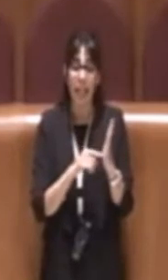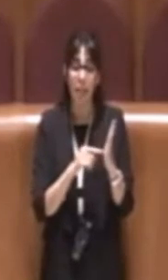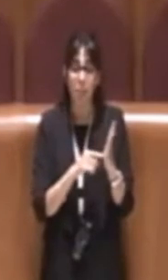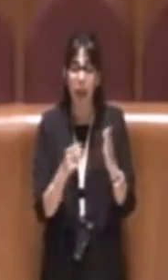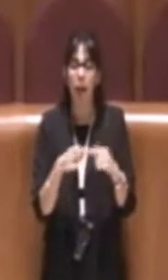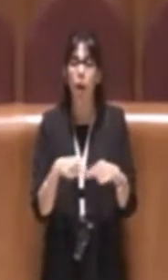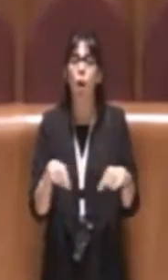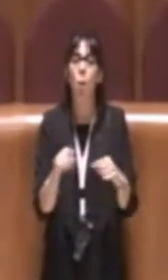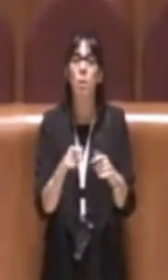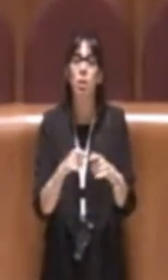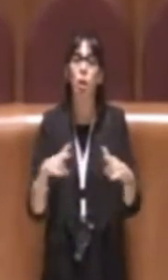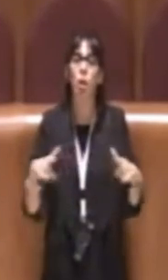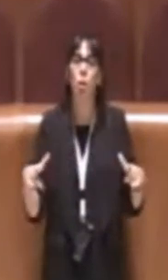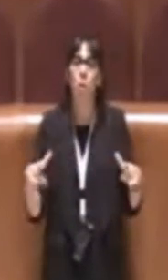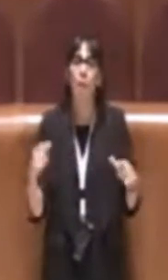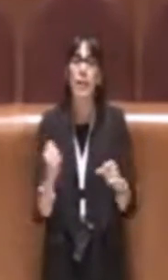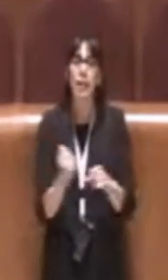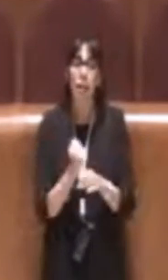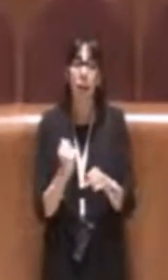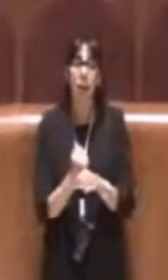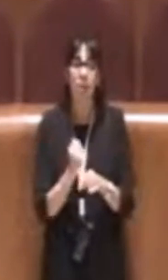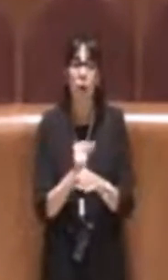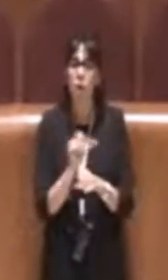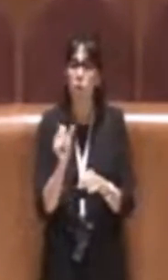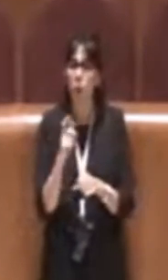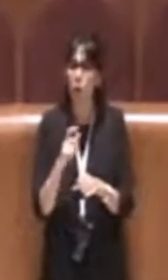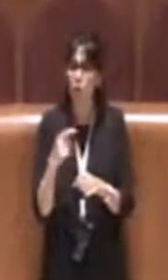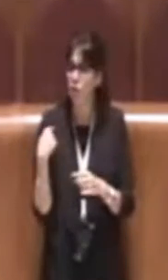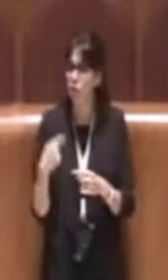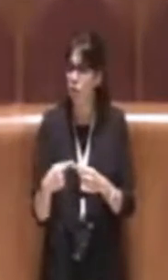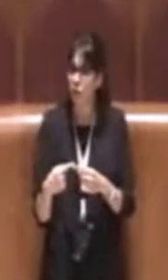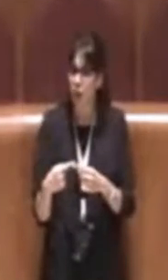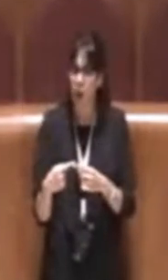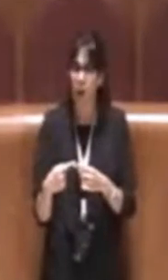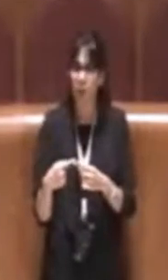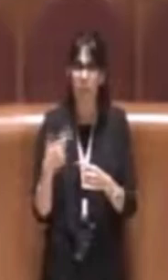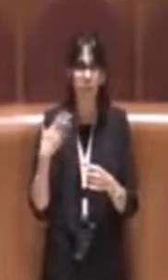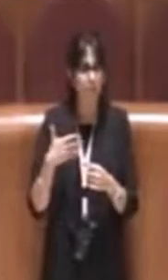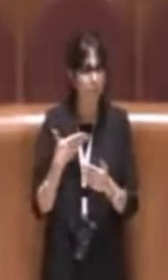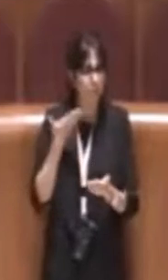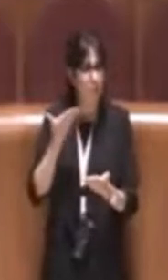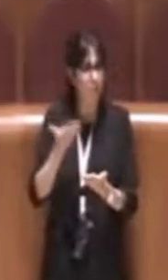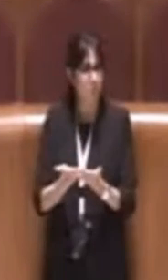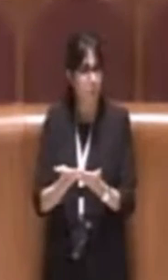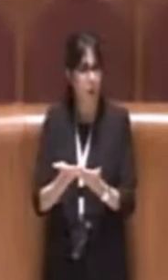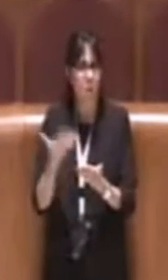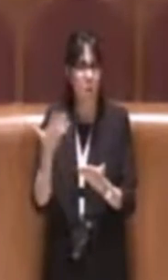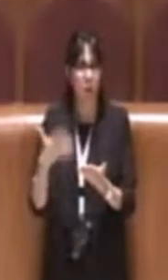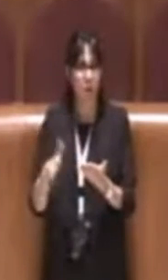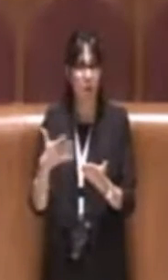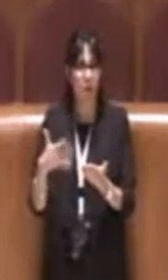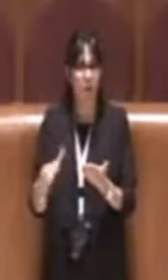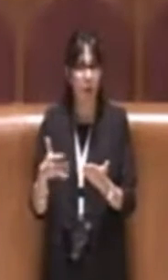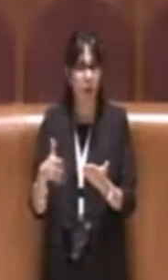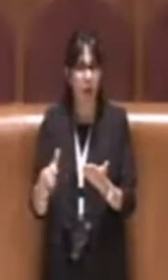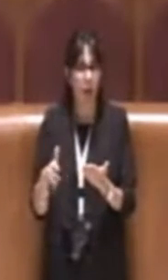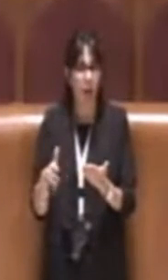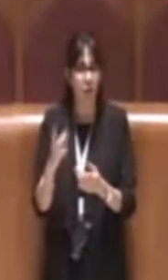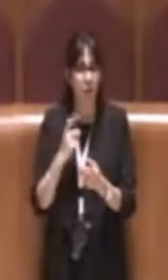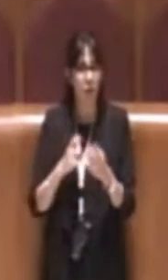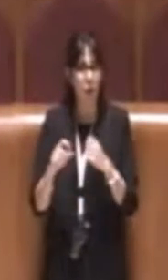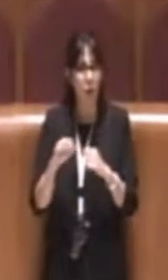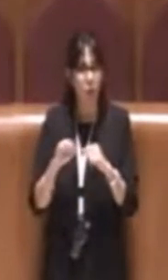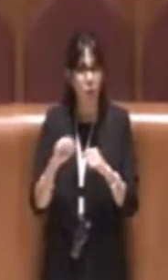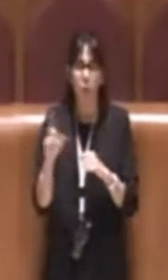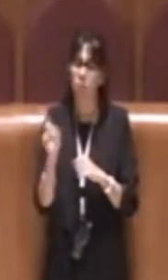ha lavorato non solo negli ultimi giorni quando è arrivata la proposta dalla Giunta,